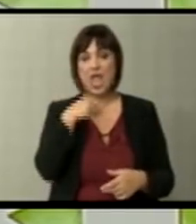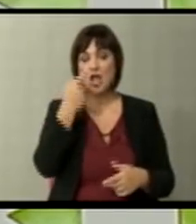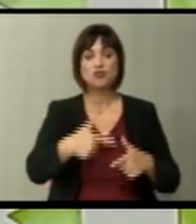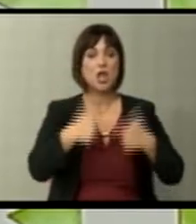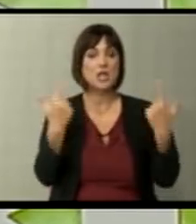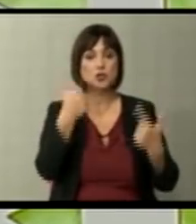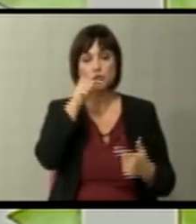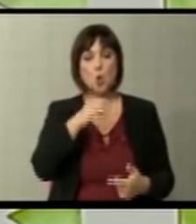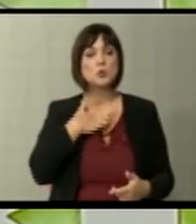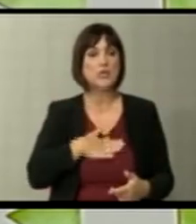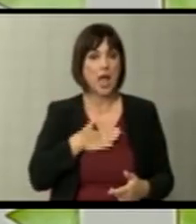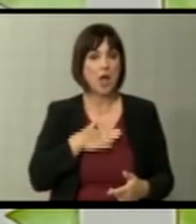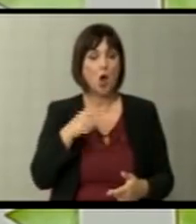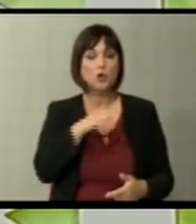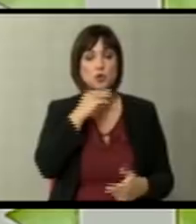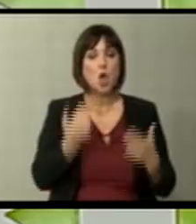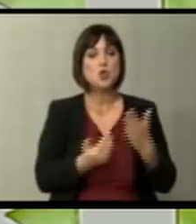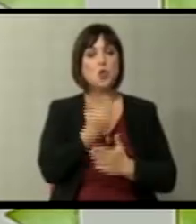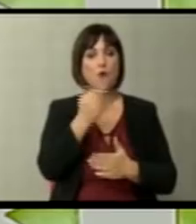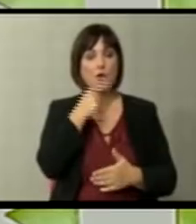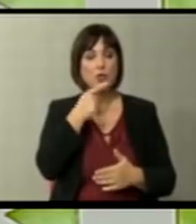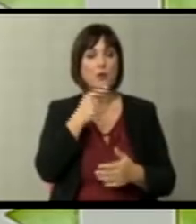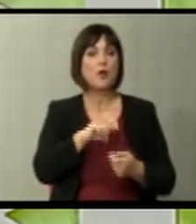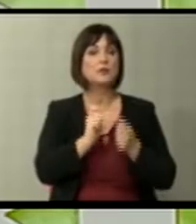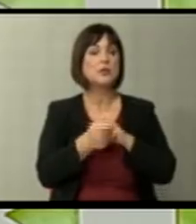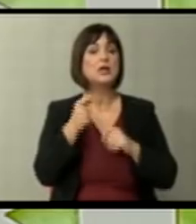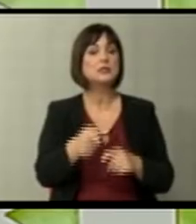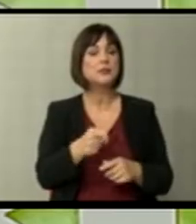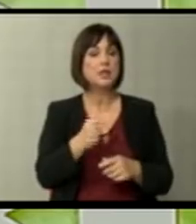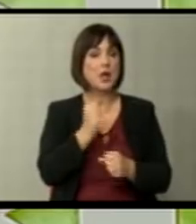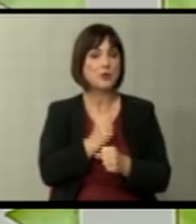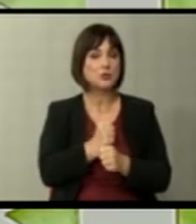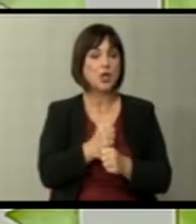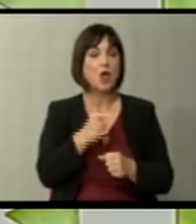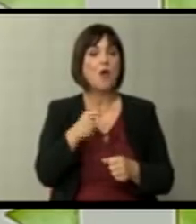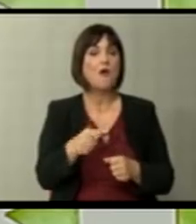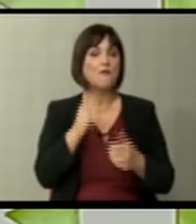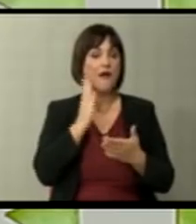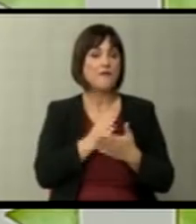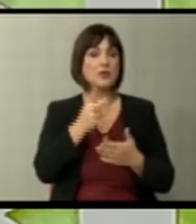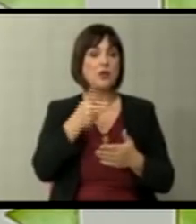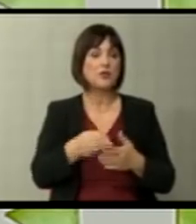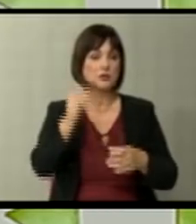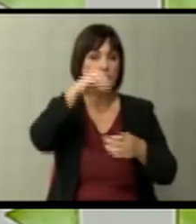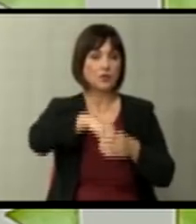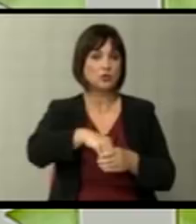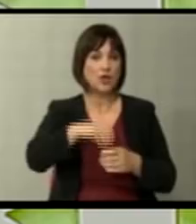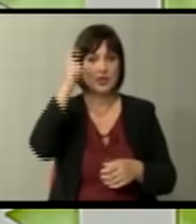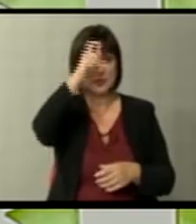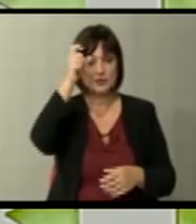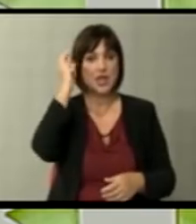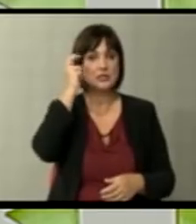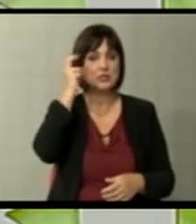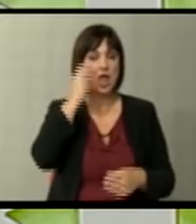јасно што сака. Оно што е ново што се споменува е реверзибилността на процесот. е веќе инкорпорирана во србските и